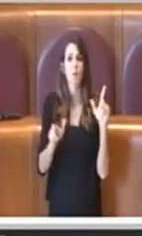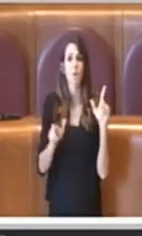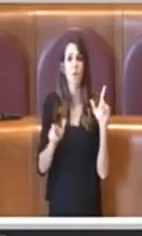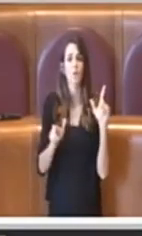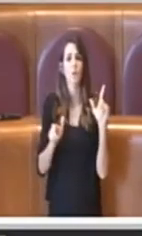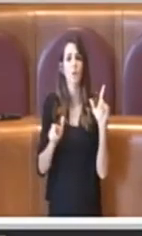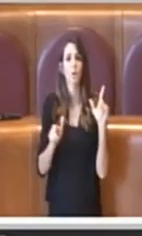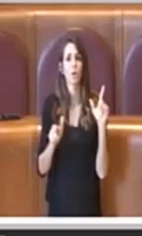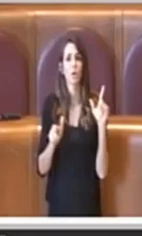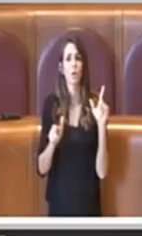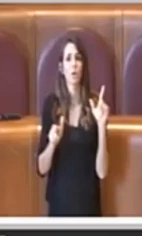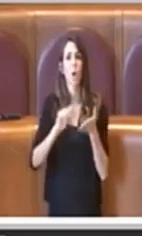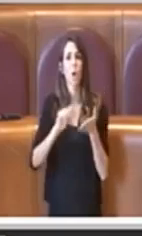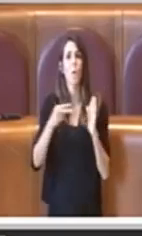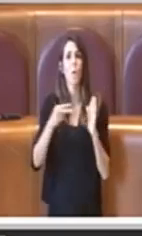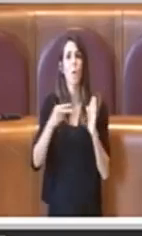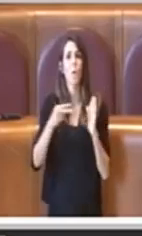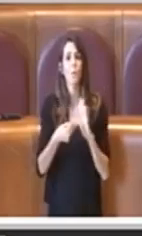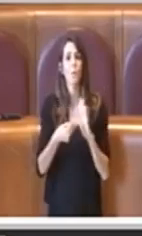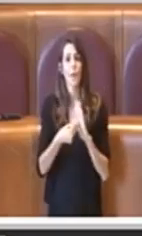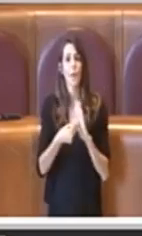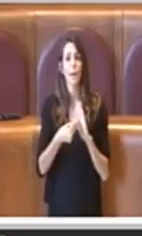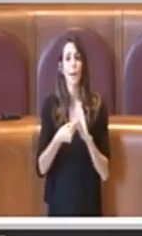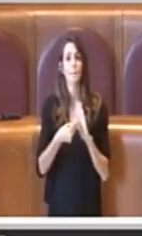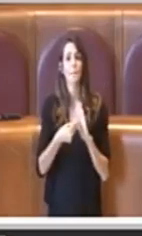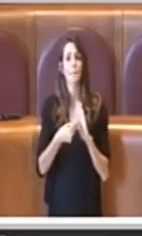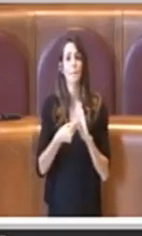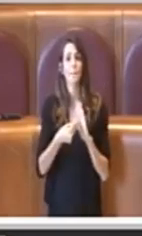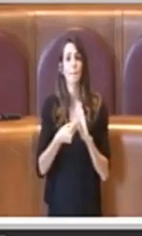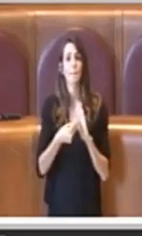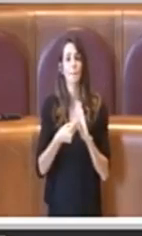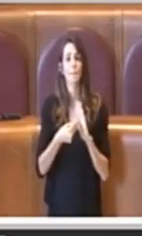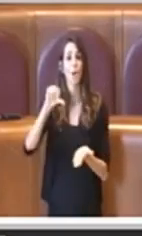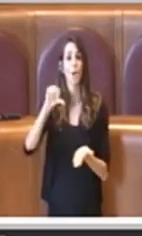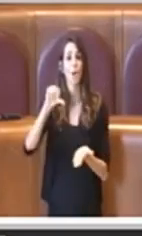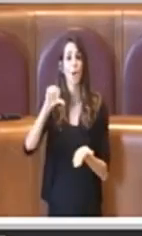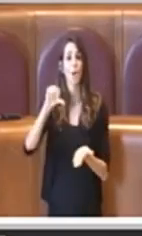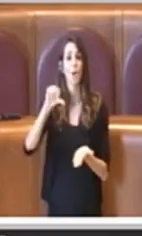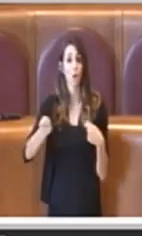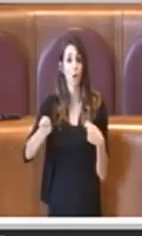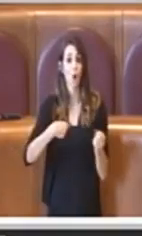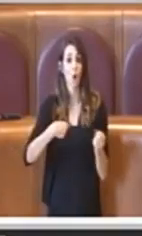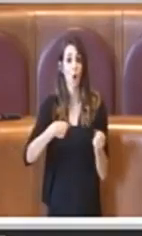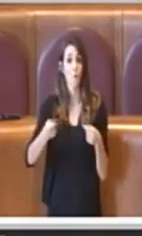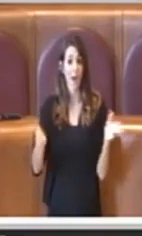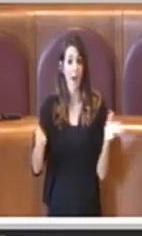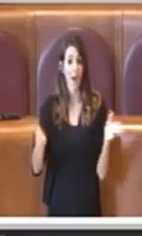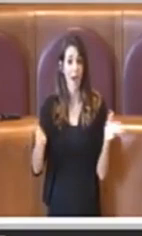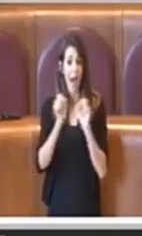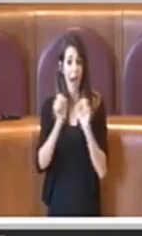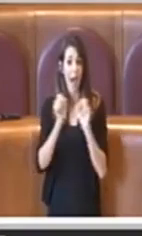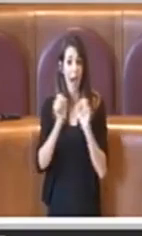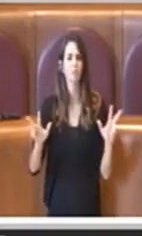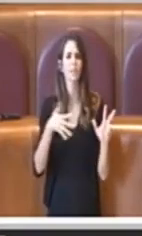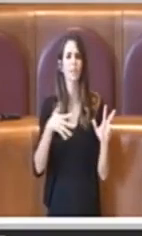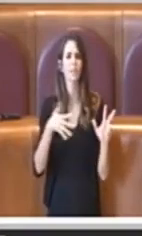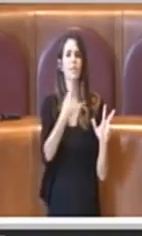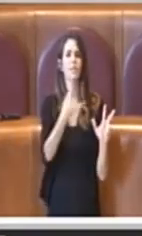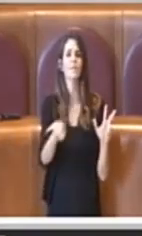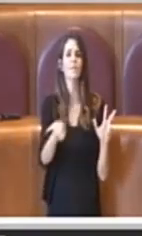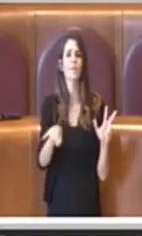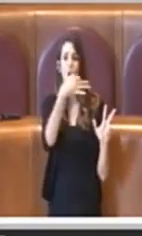'annunciata apertura del centro commerciale per la fine di ottobre